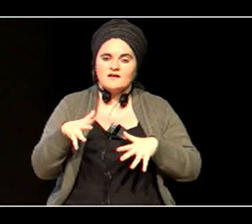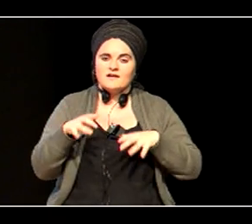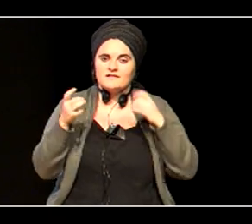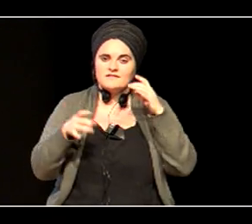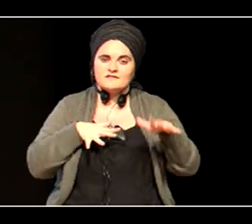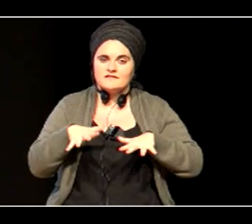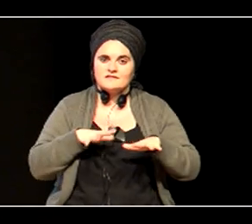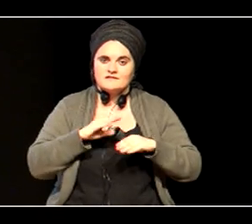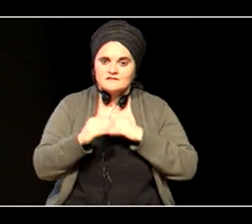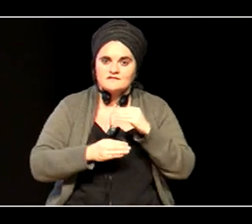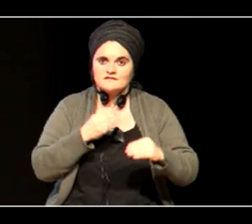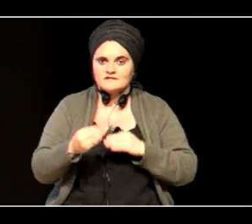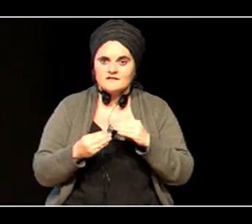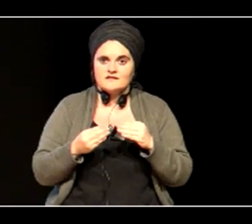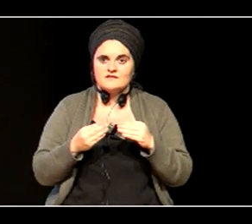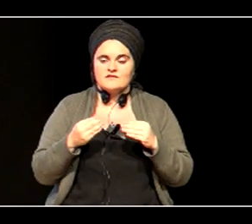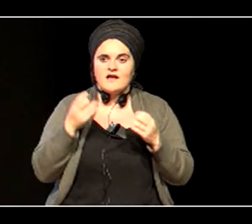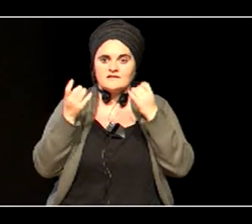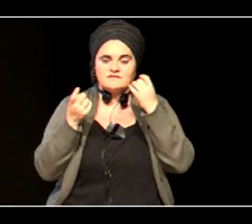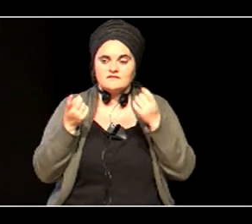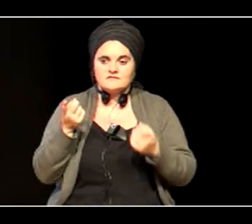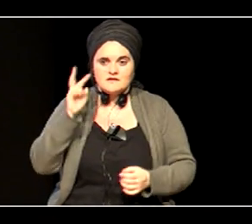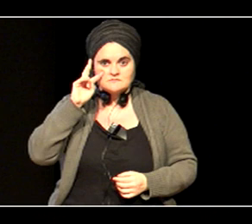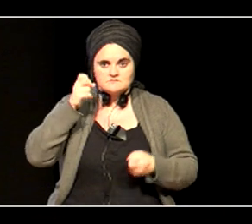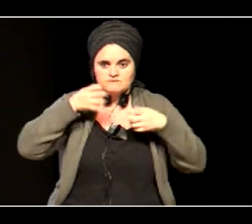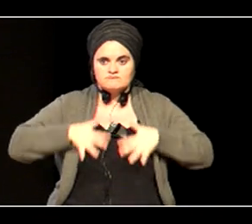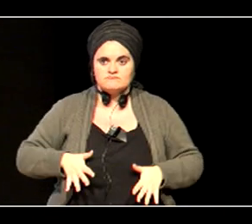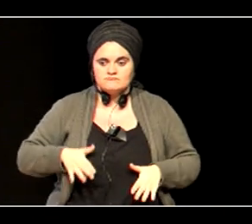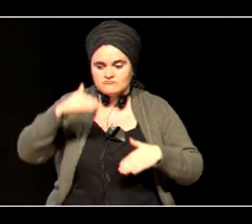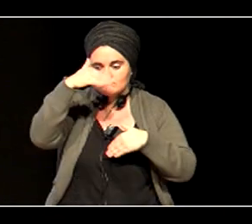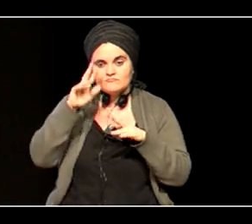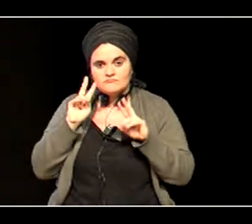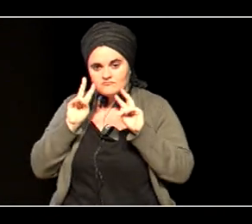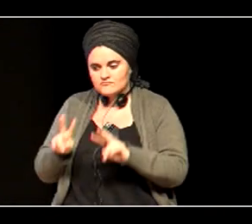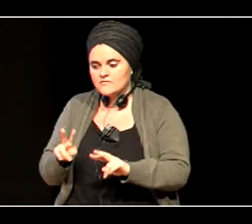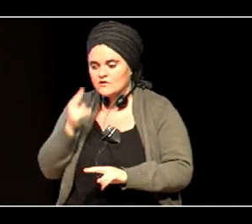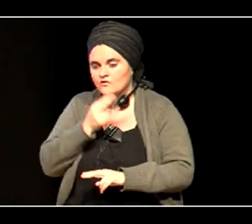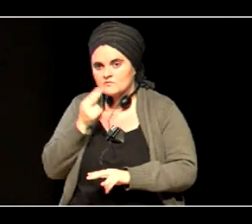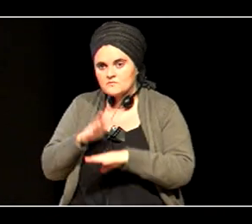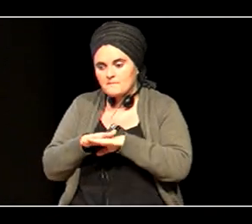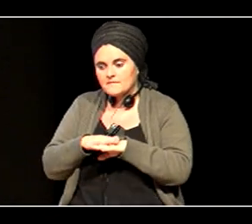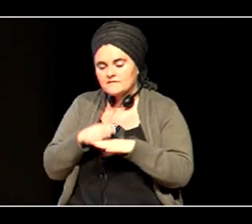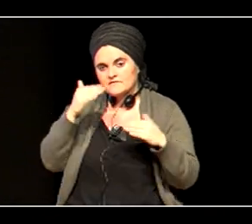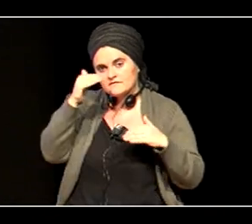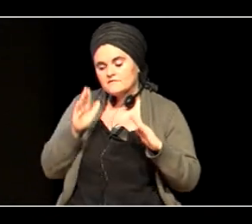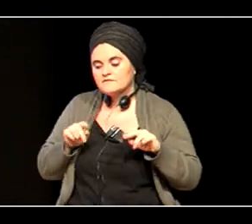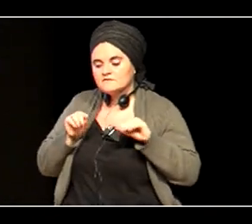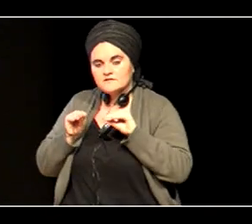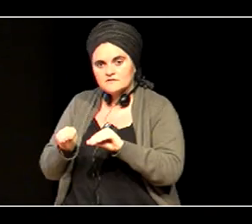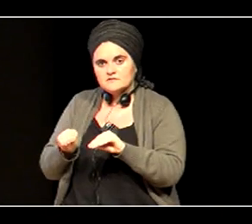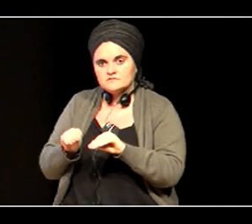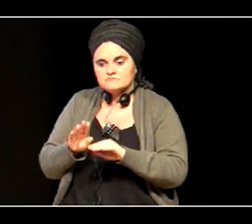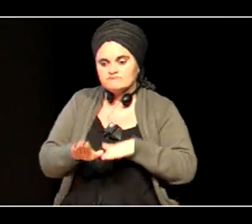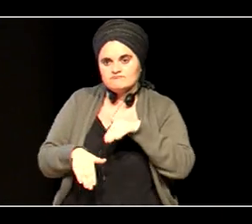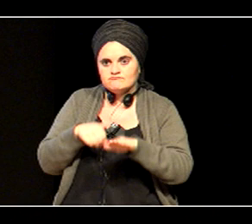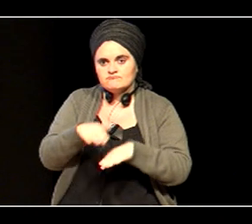egitasmo esperimentala aurrezkuntzarekiko begirunea eta kompromisoa berresteko urratzak ematen